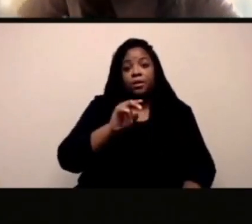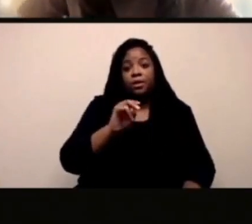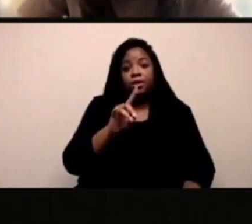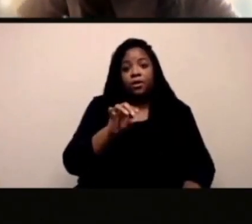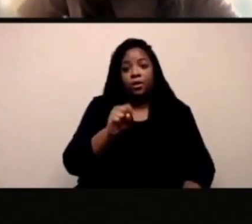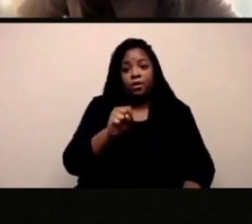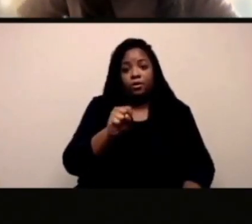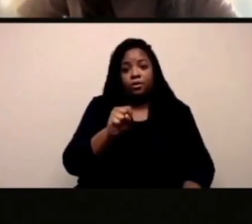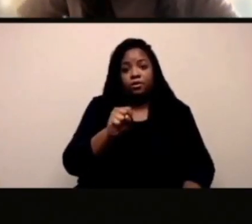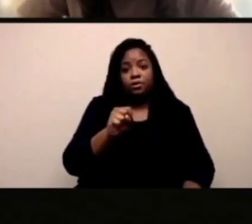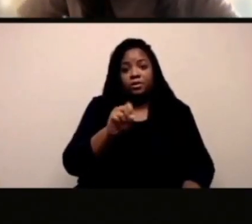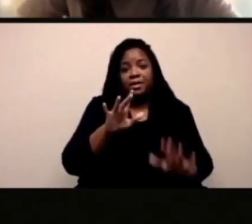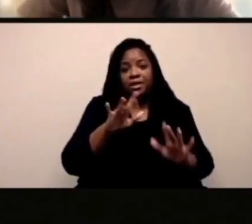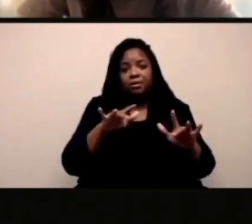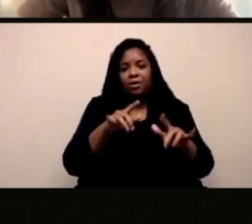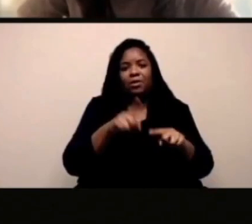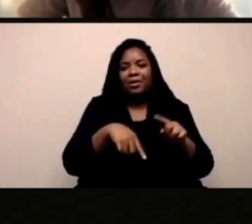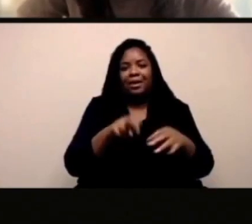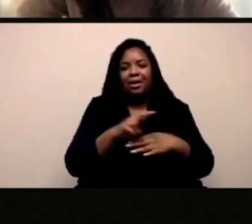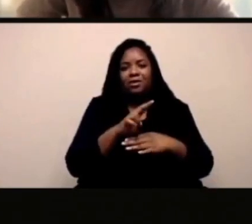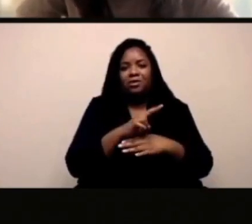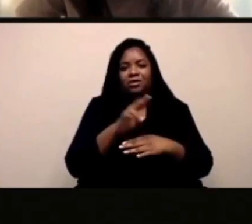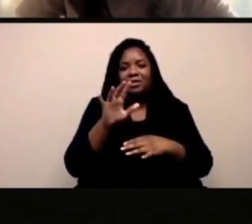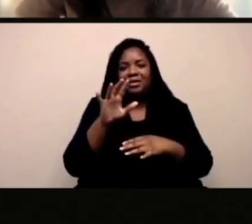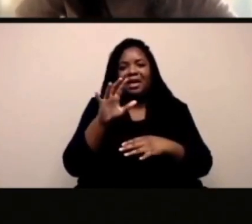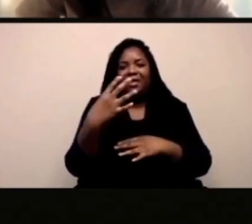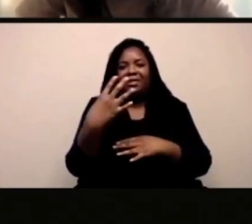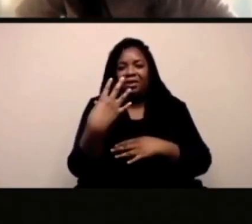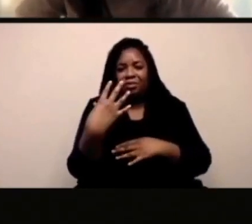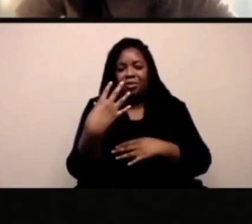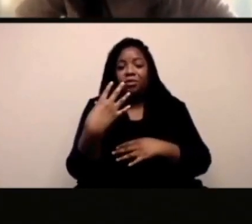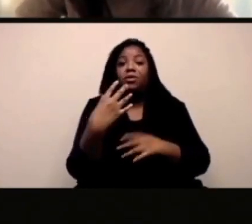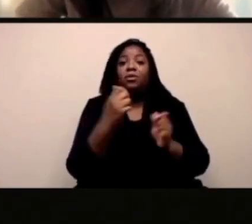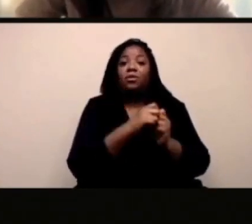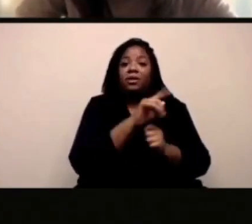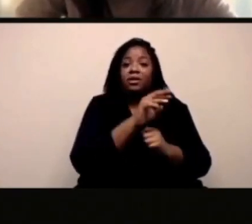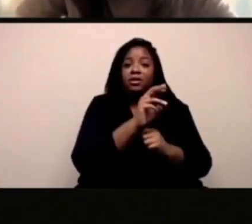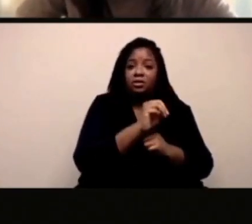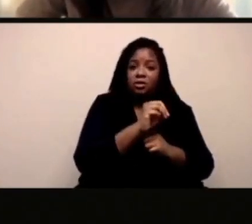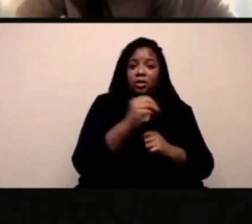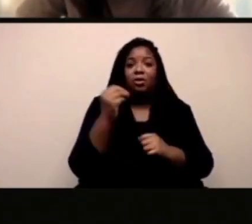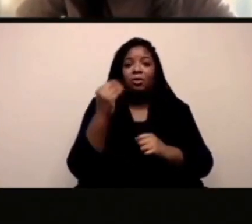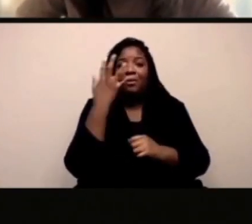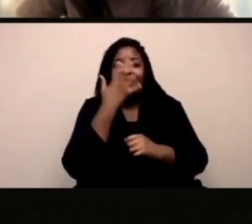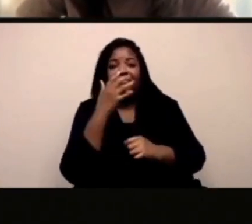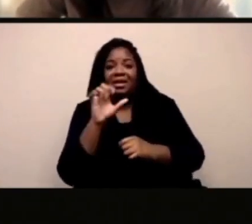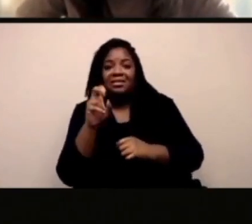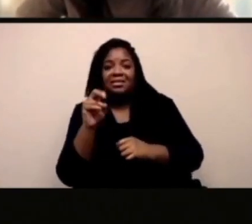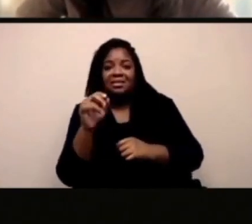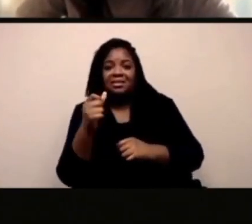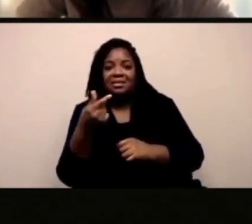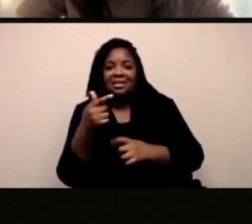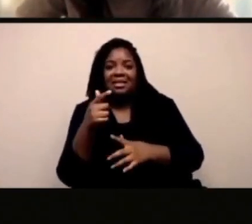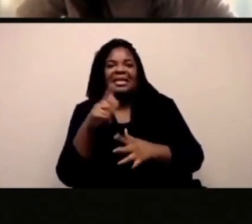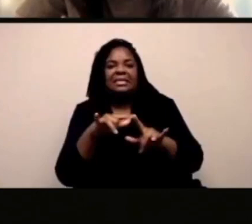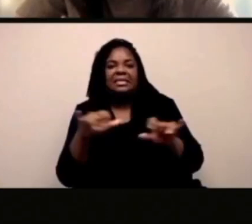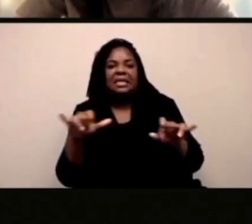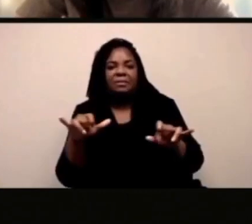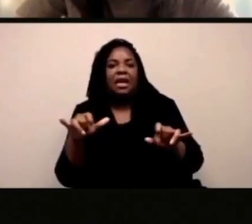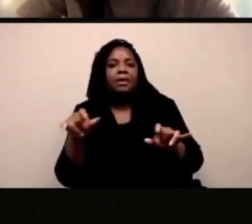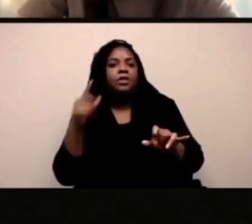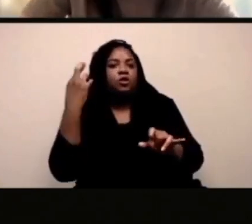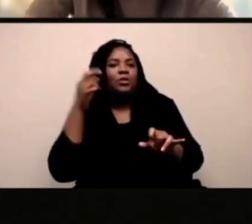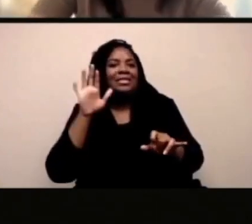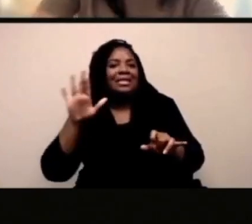solo un consiglio in qualche computer di Windows sembra che non possa tu non possa